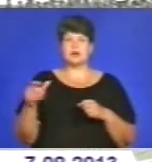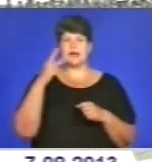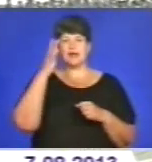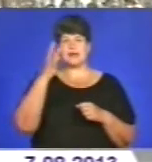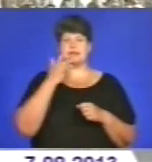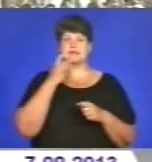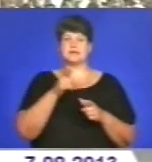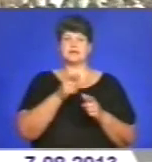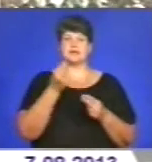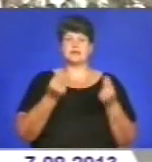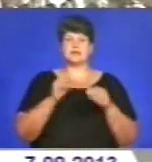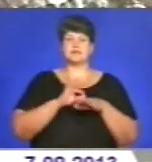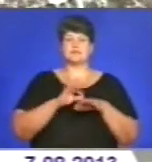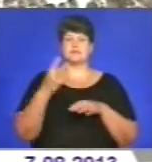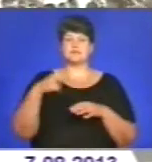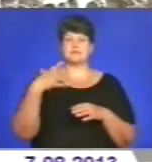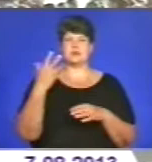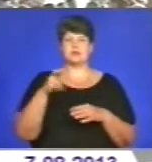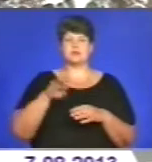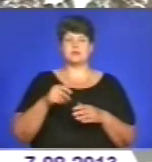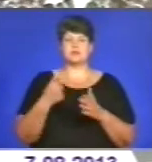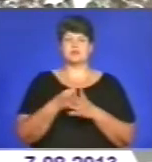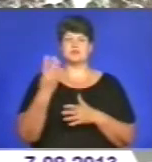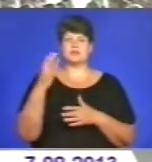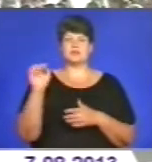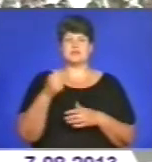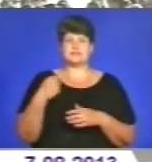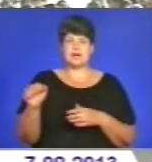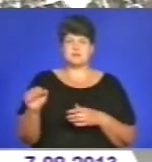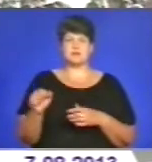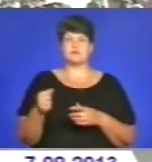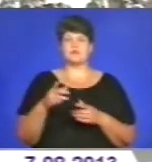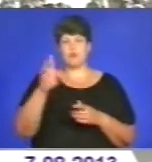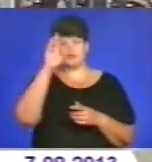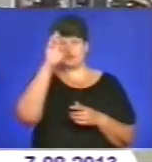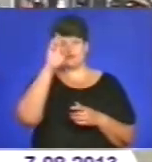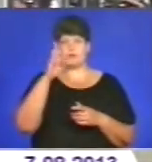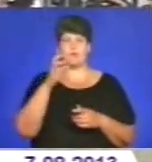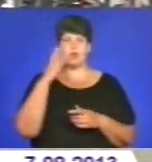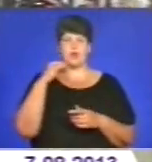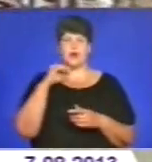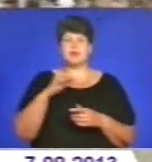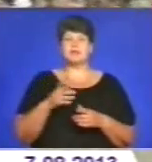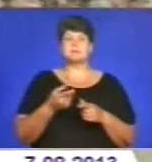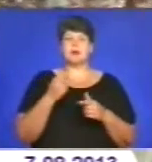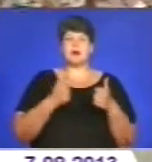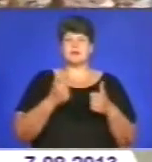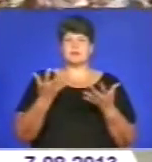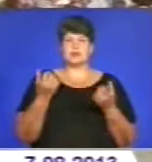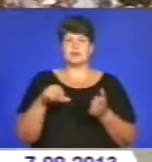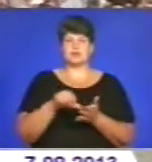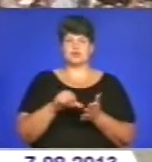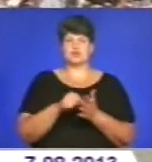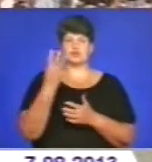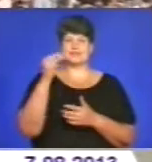проходили з 25 липня по 4 серпня 2013 року в столиці Болгарії Софії. У змаганнях брали участь майже 4